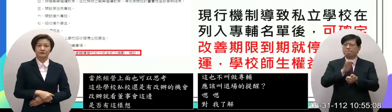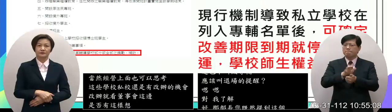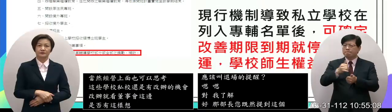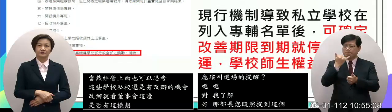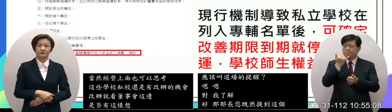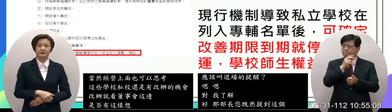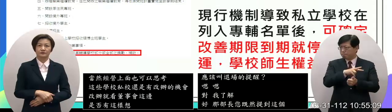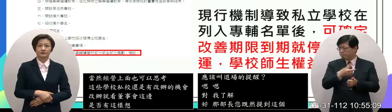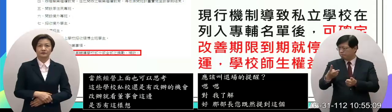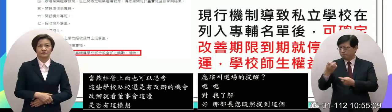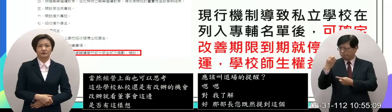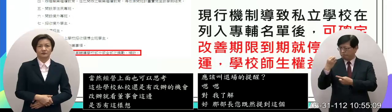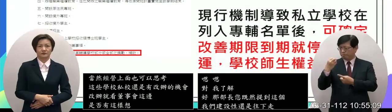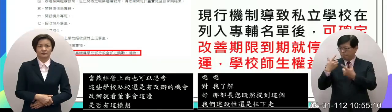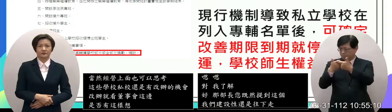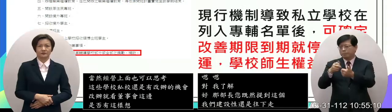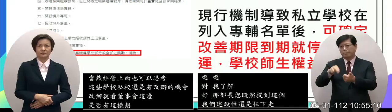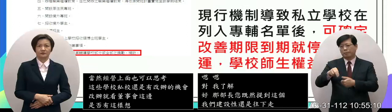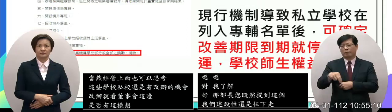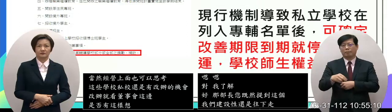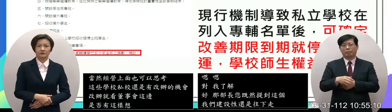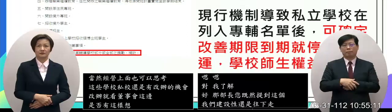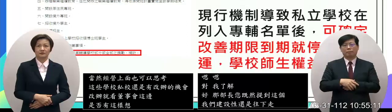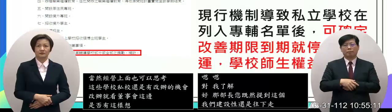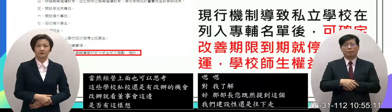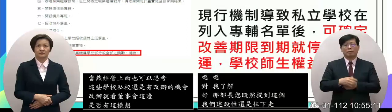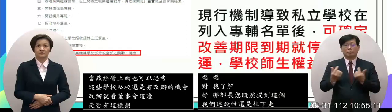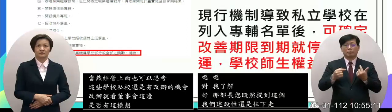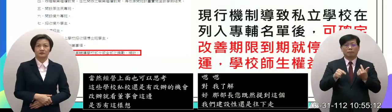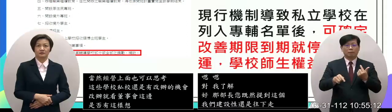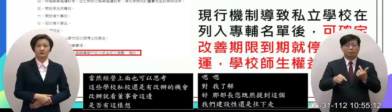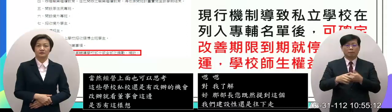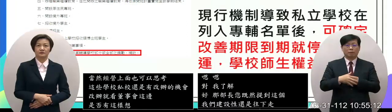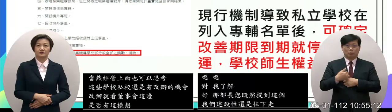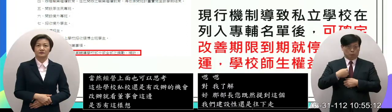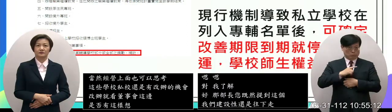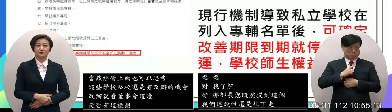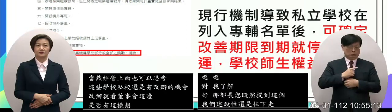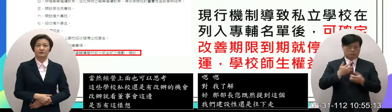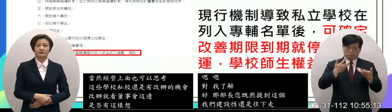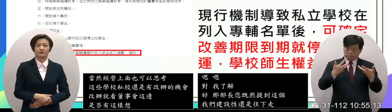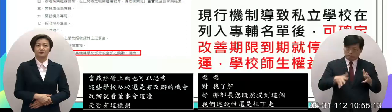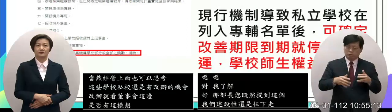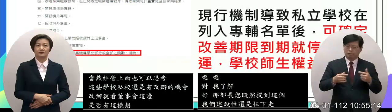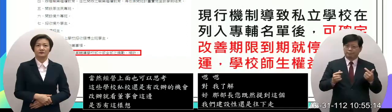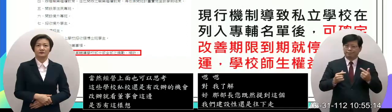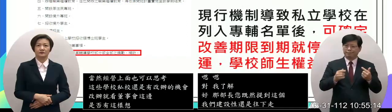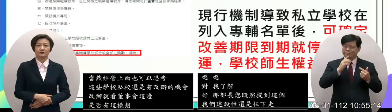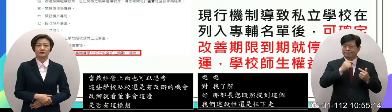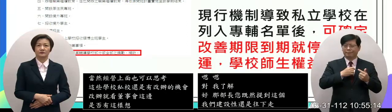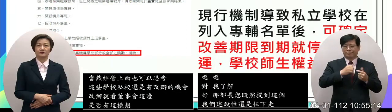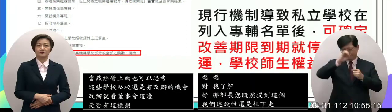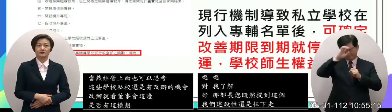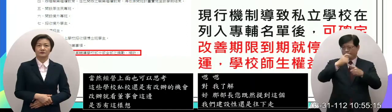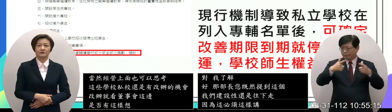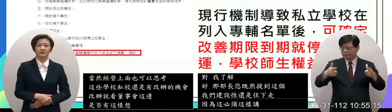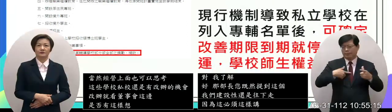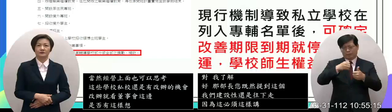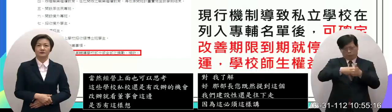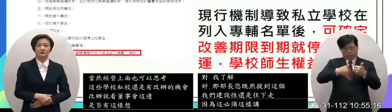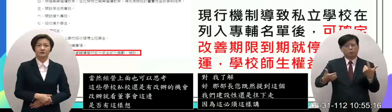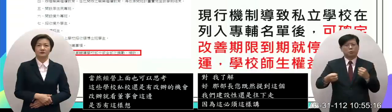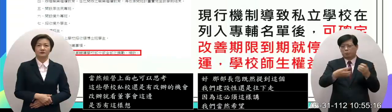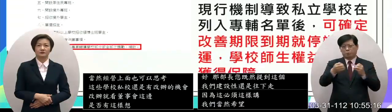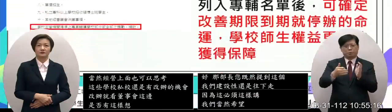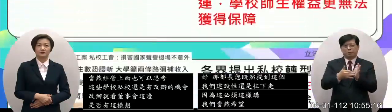有些出路那我要這樣講其實當然這個我自己跟很多部分黨派的委員其實我們也都